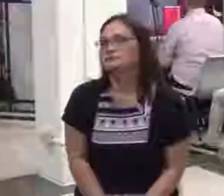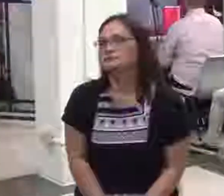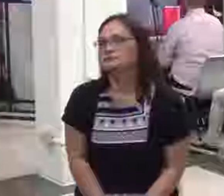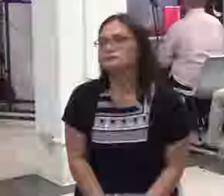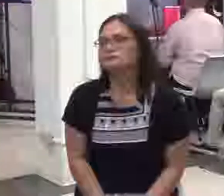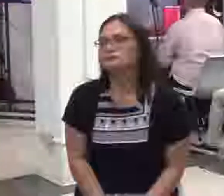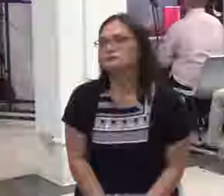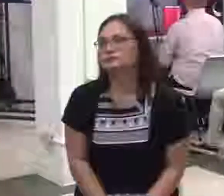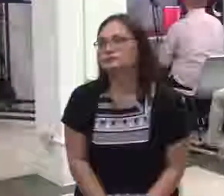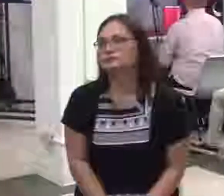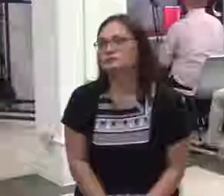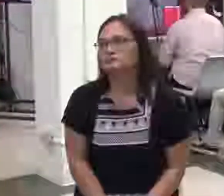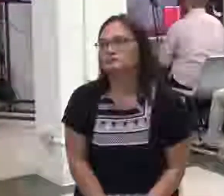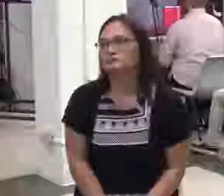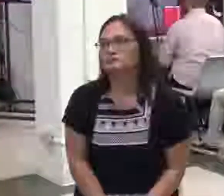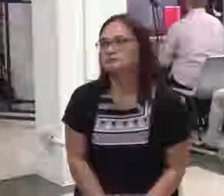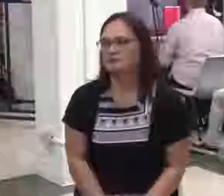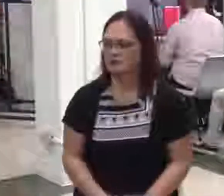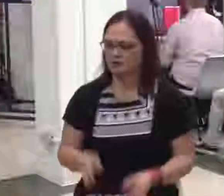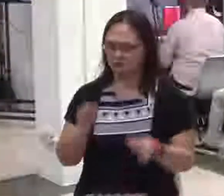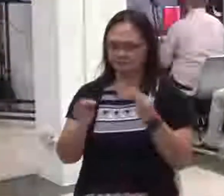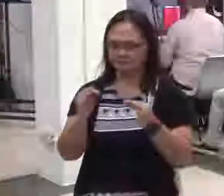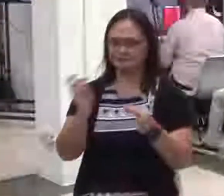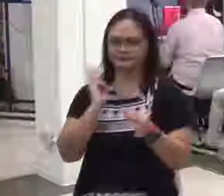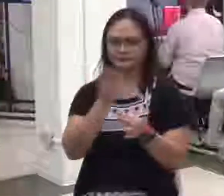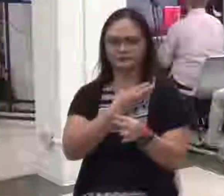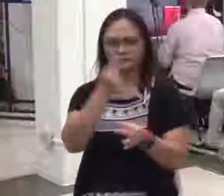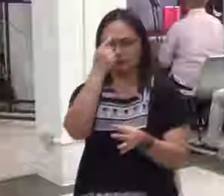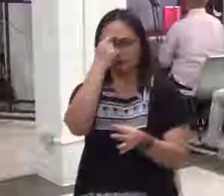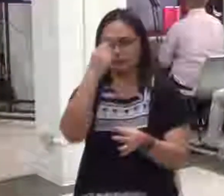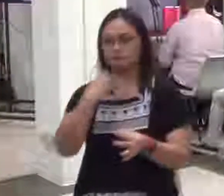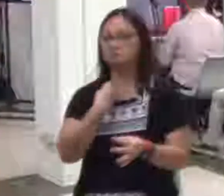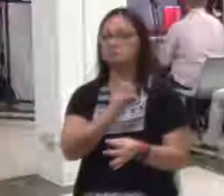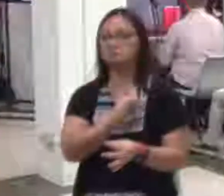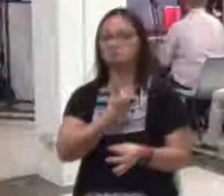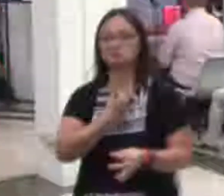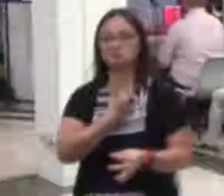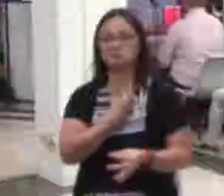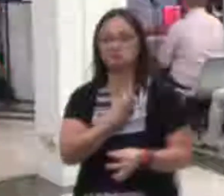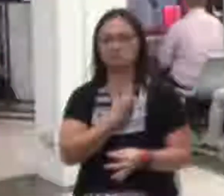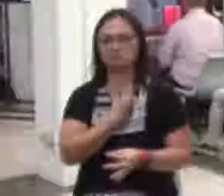kung ang iisipin natin yung kalalagyan natin walang mangyayari po sa atin